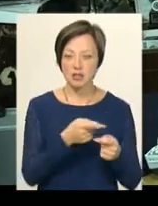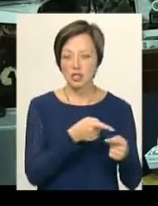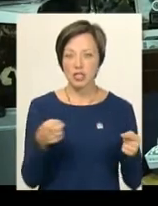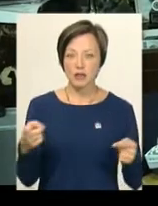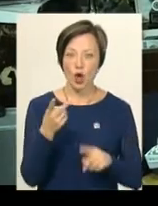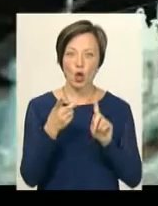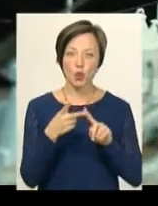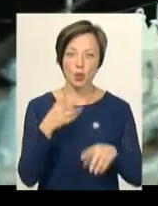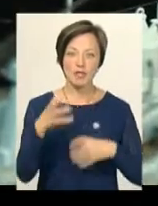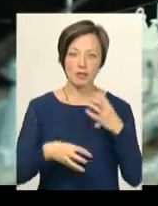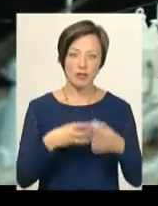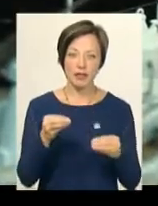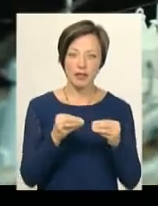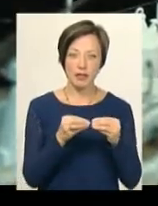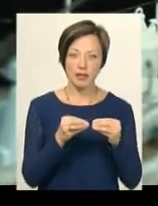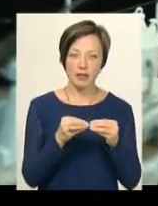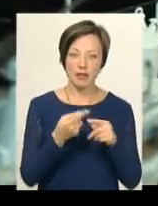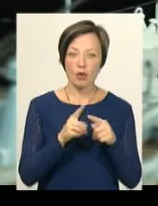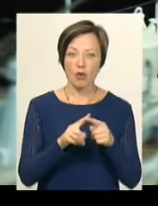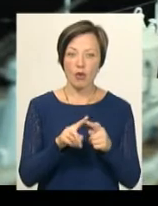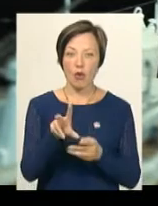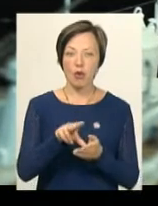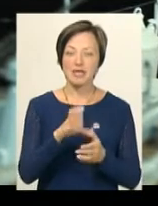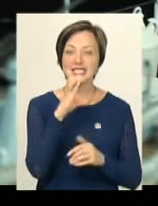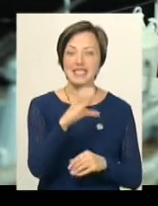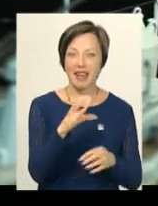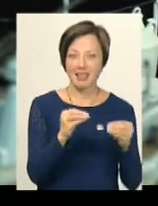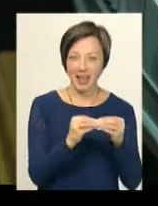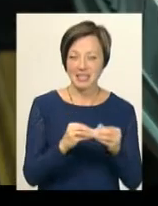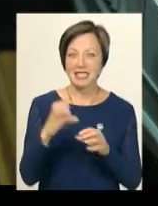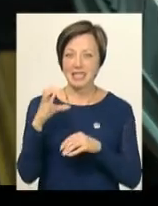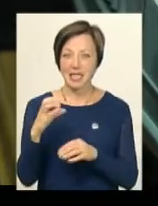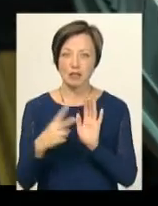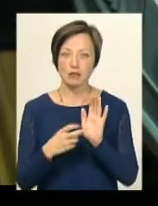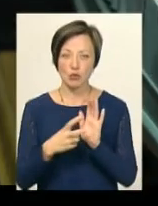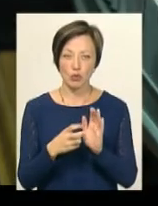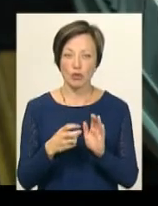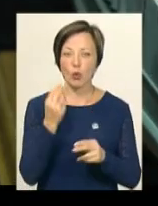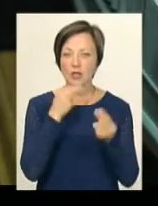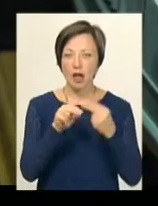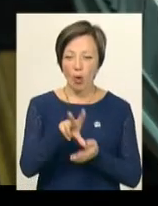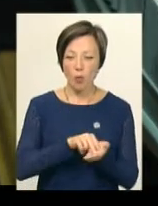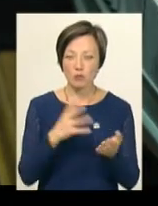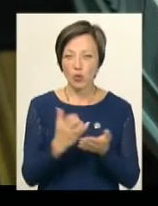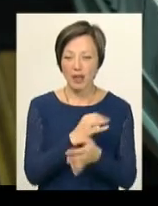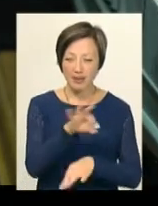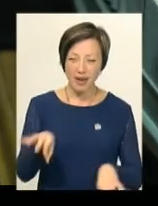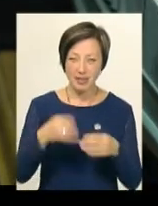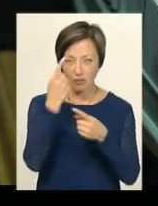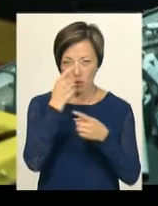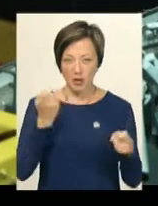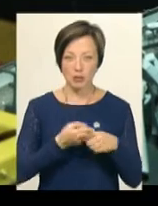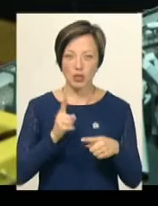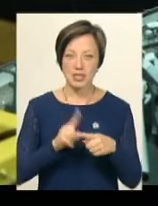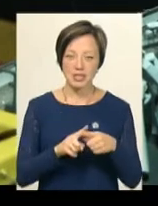Другої світової. Це 10 та його одосконалену копію – це 700. За словами спортсмена, відшукати будь-які креслення чи інформацію про ці